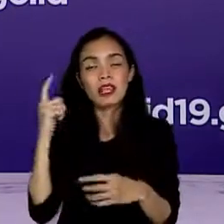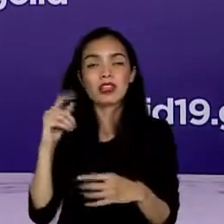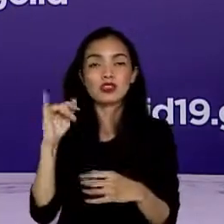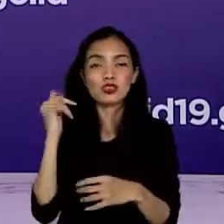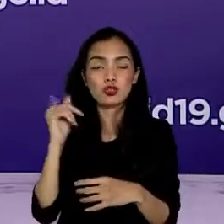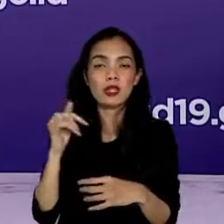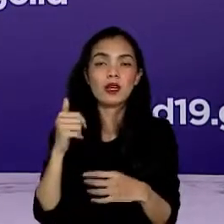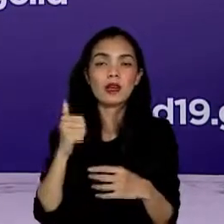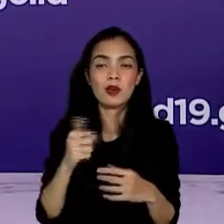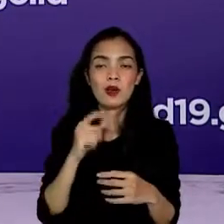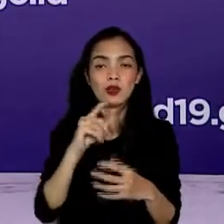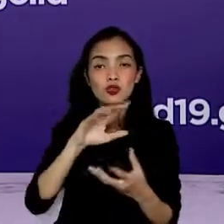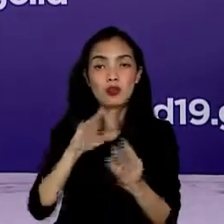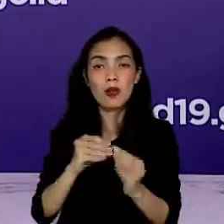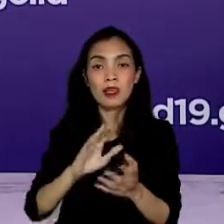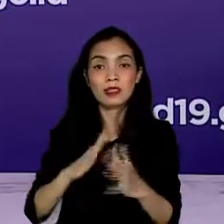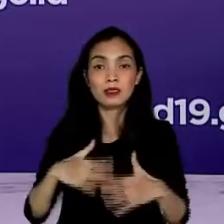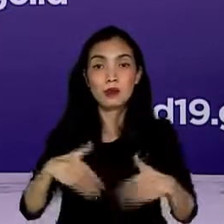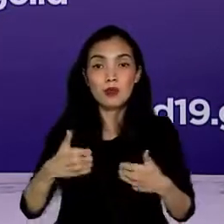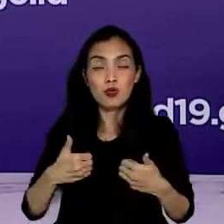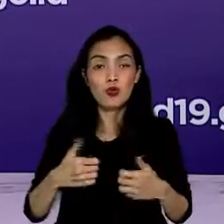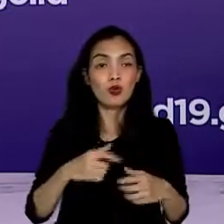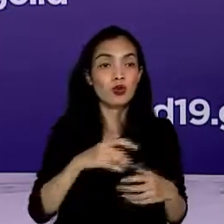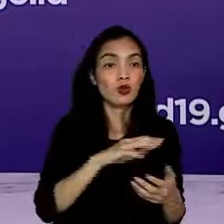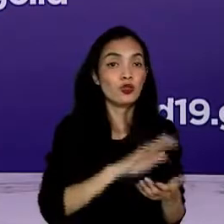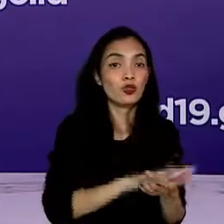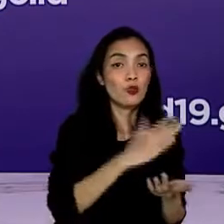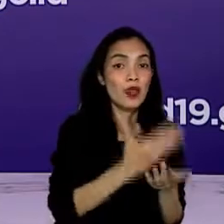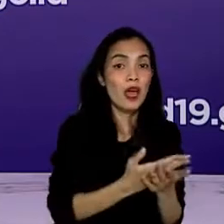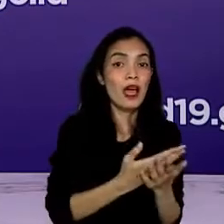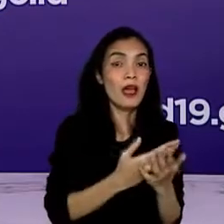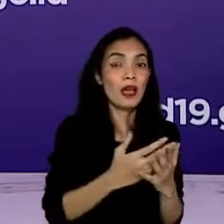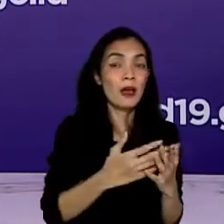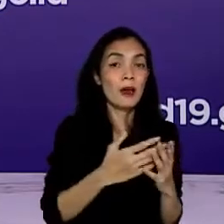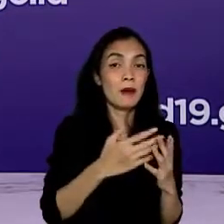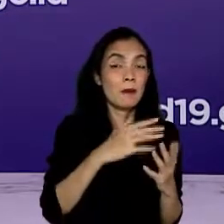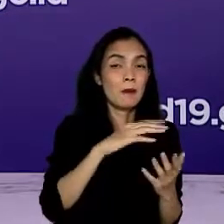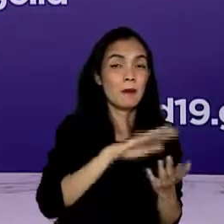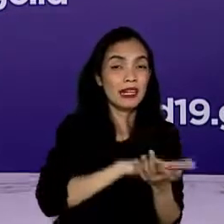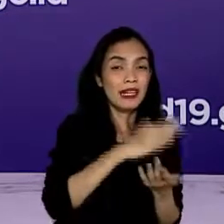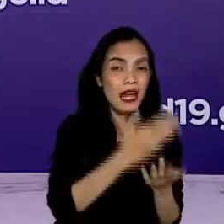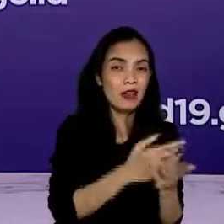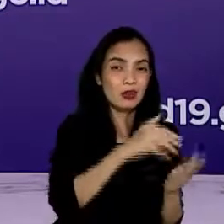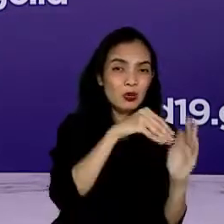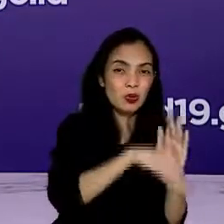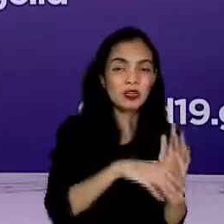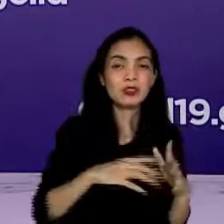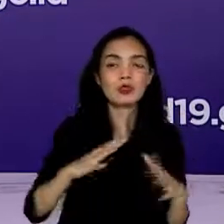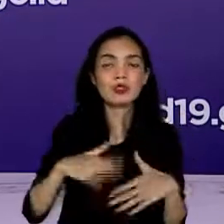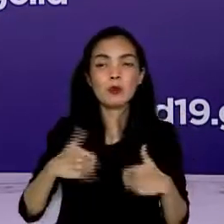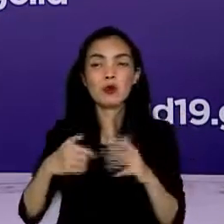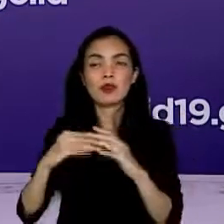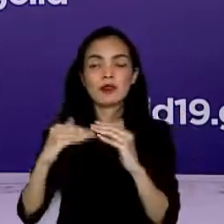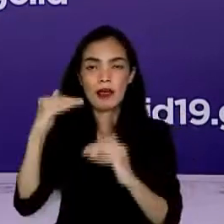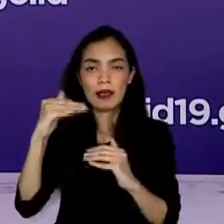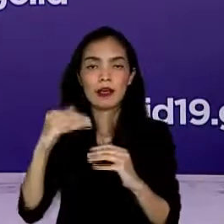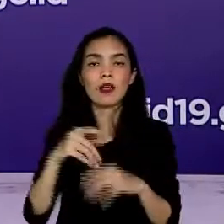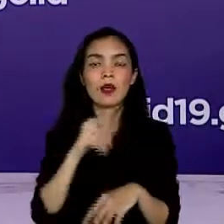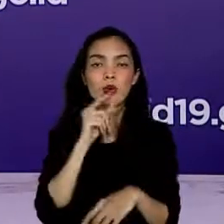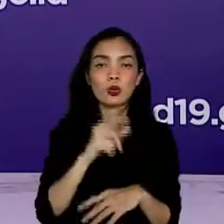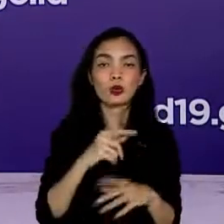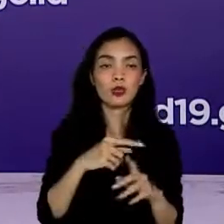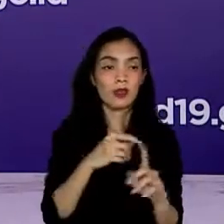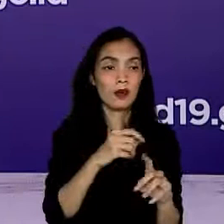kesembuhan dan menurunkan angka kematian. Serta pemerintah Bali untuk menurunkan angka kasus positif